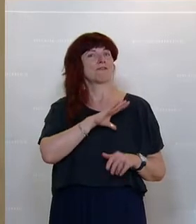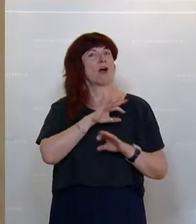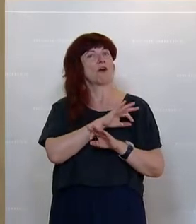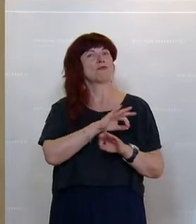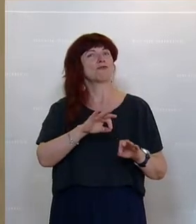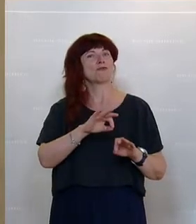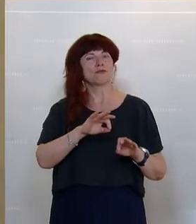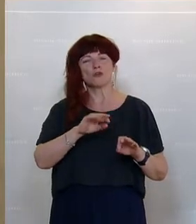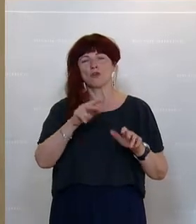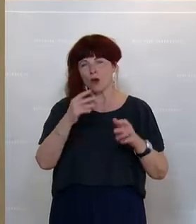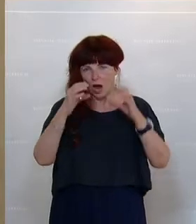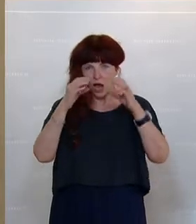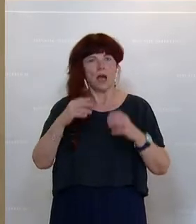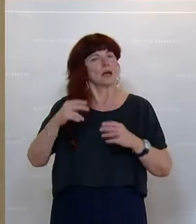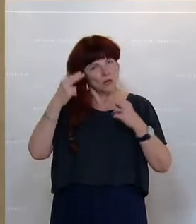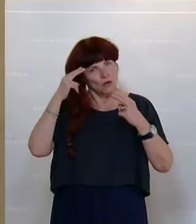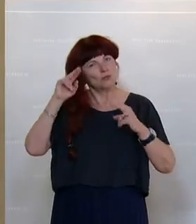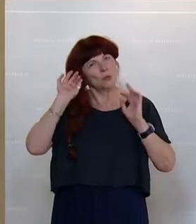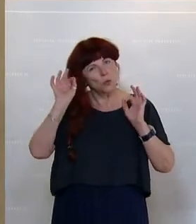der Bevölkerung in dieses Parlament.